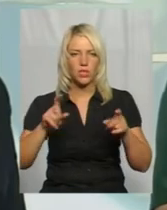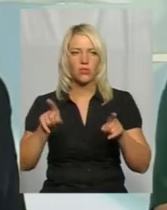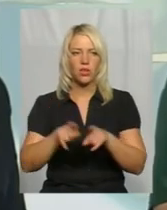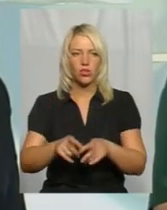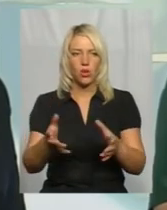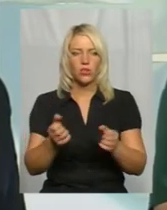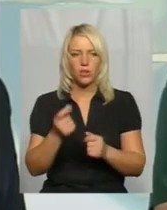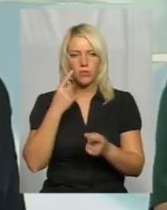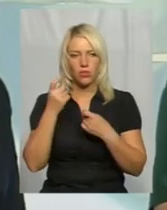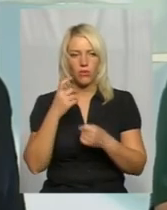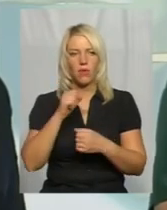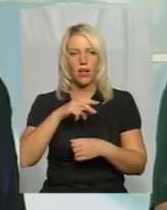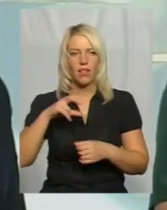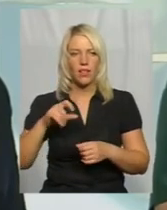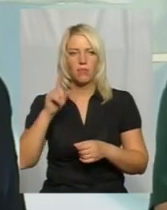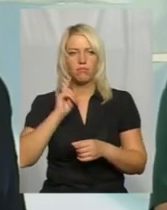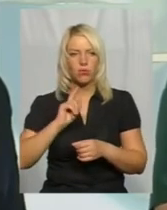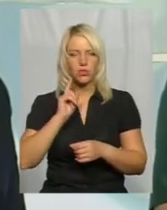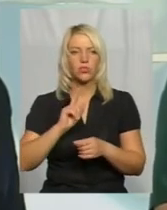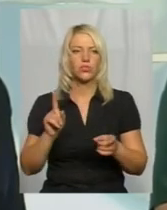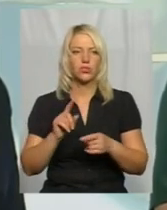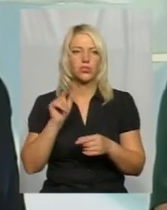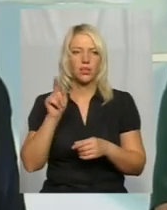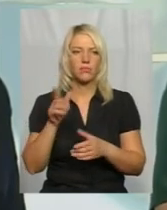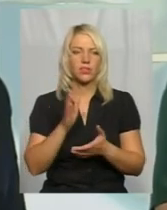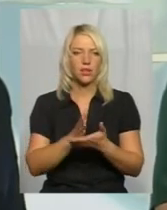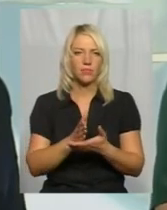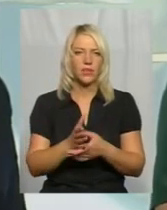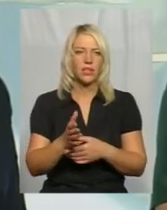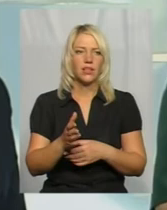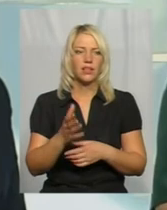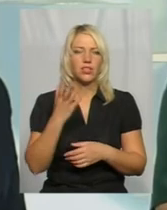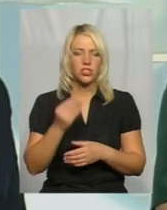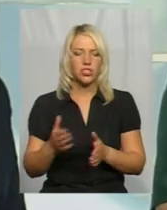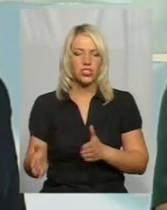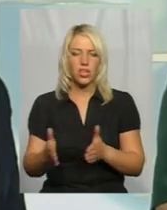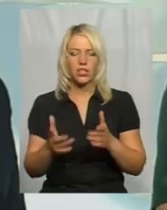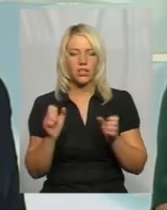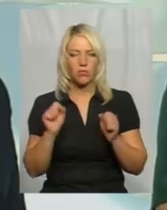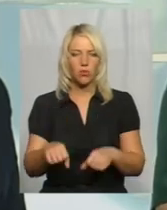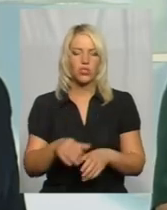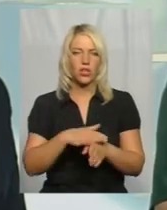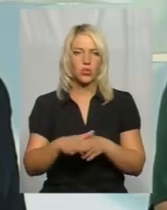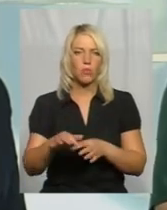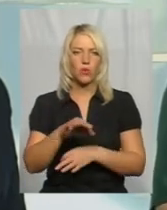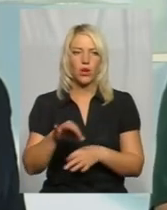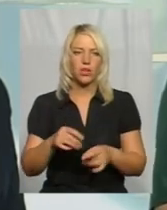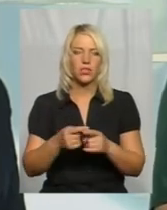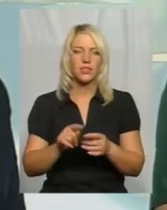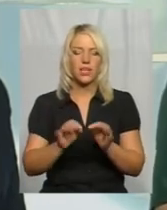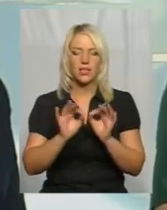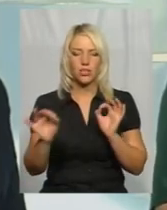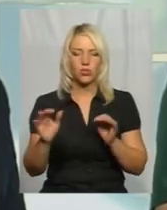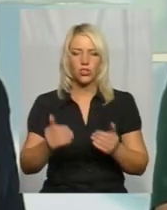також. Але, ну, поки що, звичайно, там ще є ті шляхи, в яких ще можна реалізовувати проекти. Це і ниточка